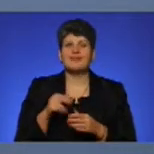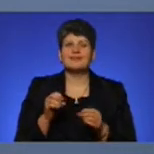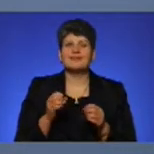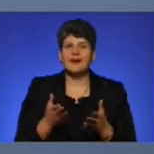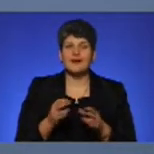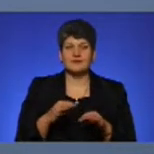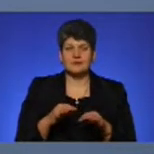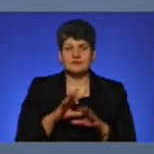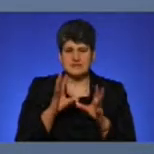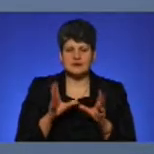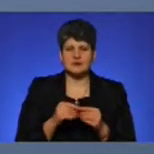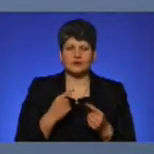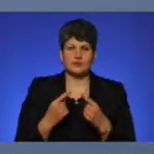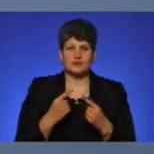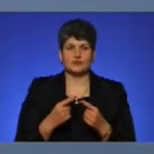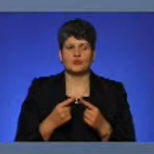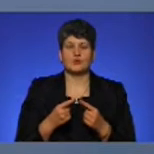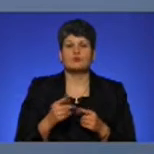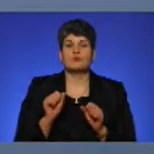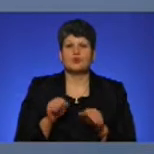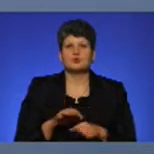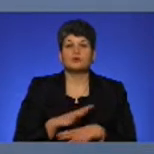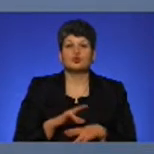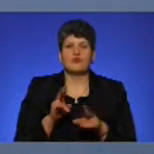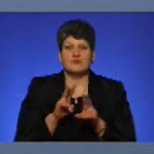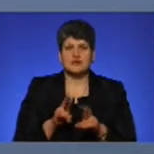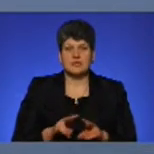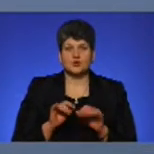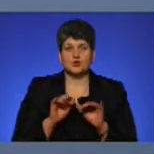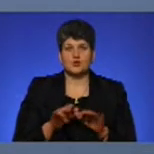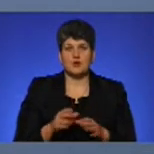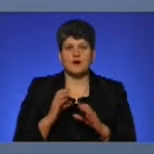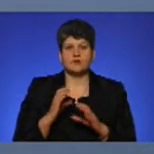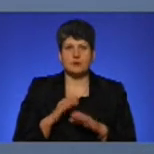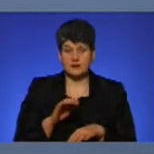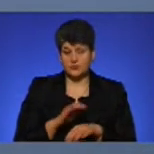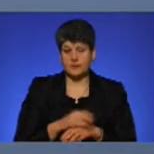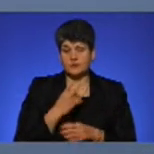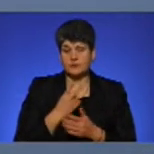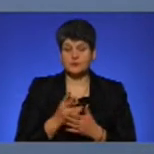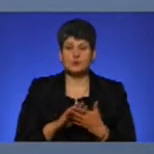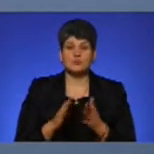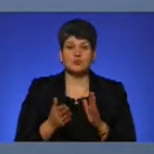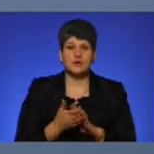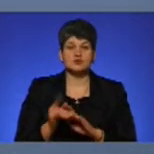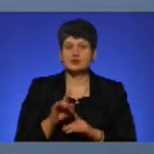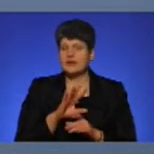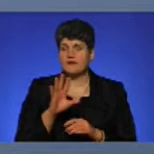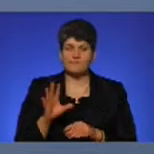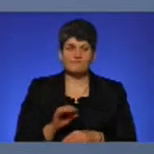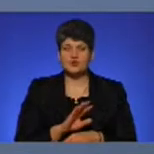в загальному, так говорю, зрозумілою мовою, щоб можна було відстежувати рух автобусів. Ну, але, де-факто, бачимо таку ситуацію, що не всюди,